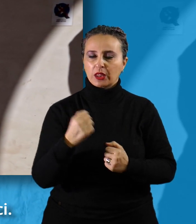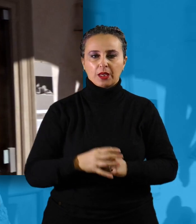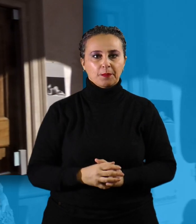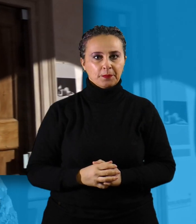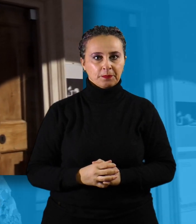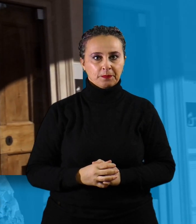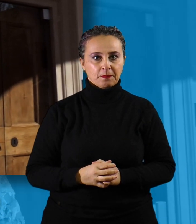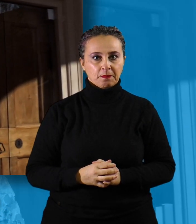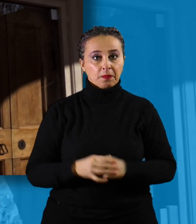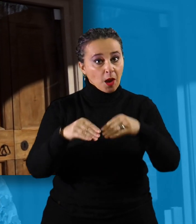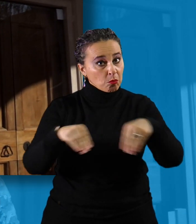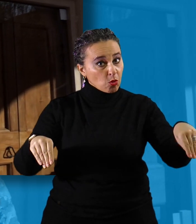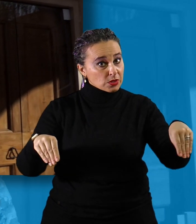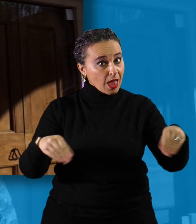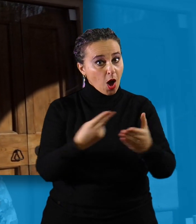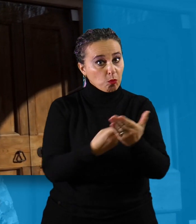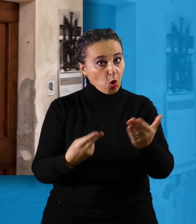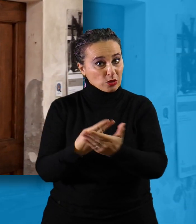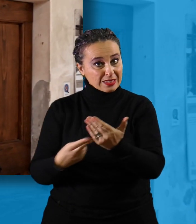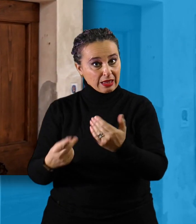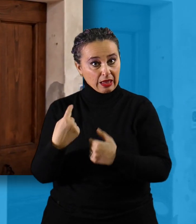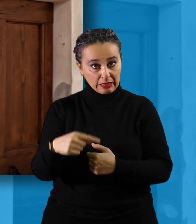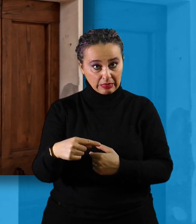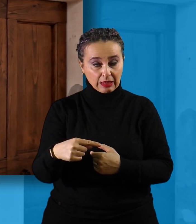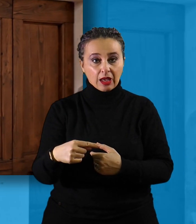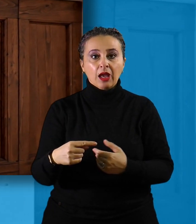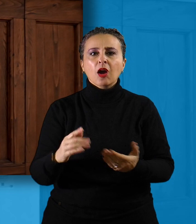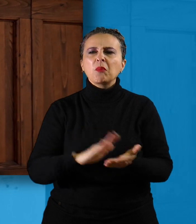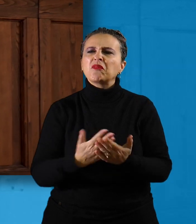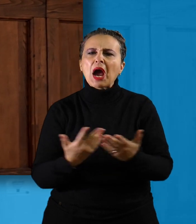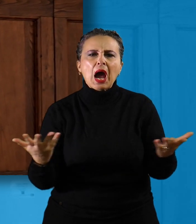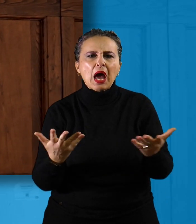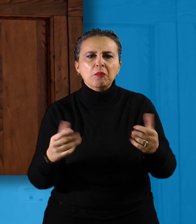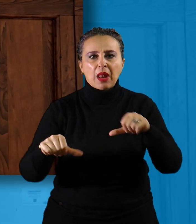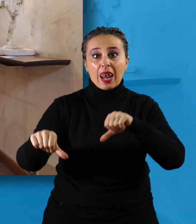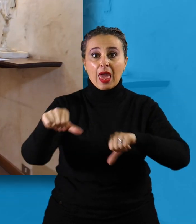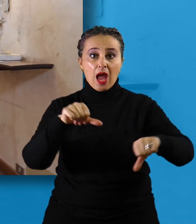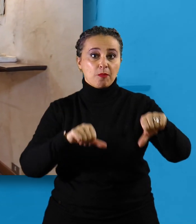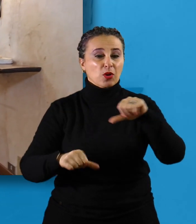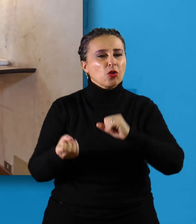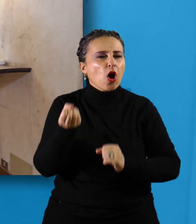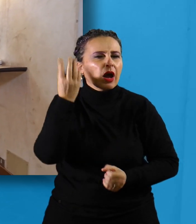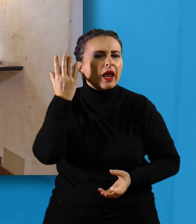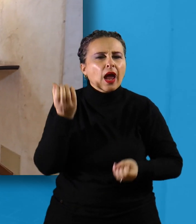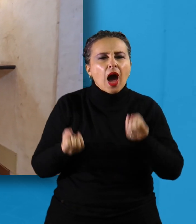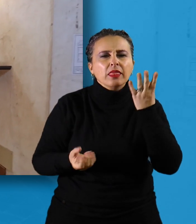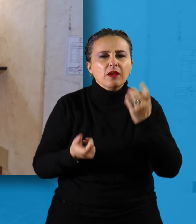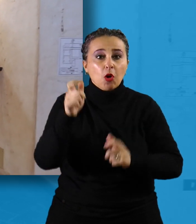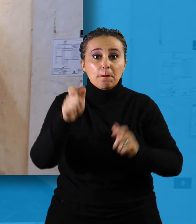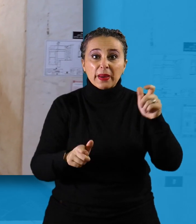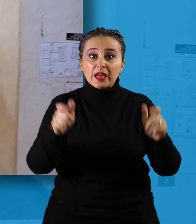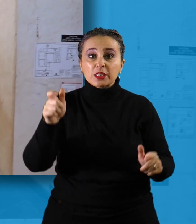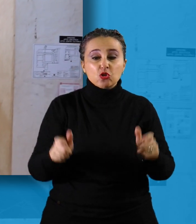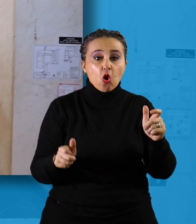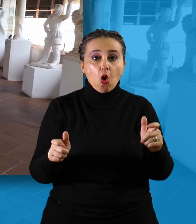Il Museo dei Bozzetti di Pietra Santa si presenta quindi come un laboratorio creativo di maestri che hanno saputo